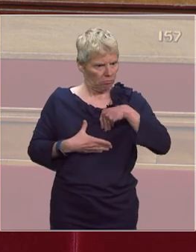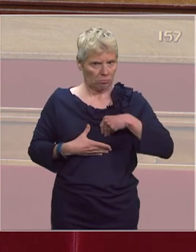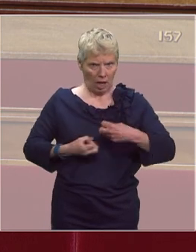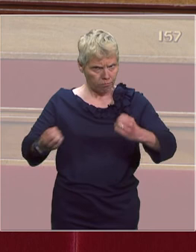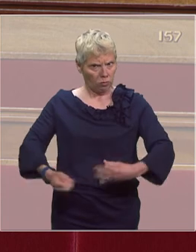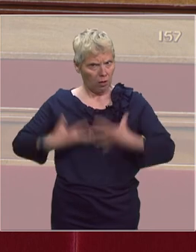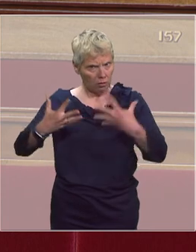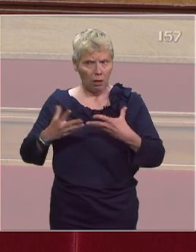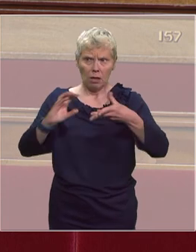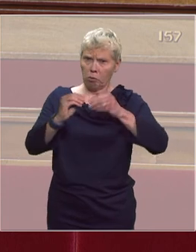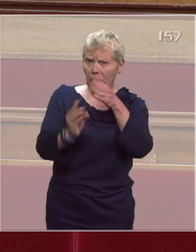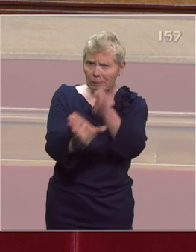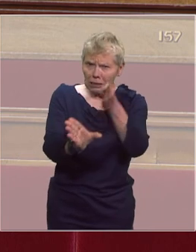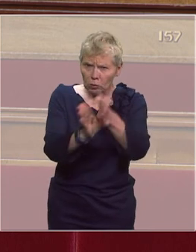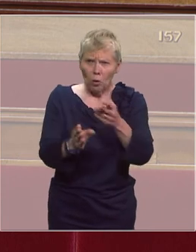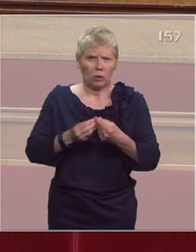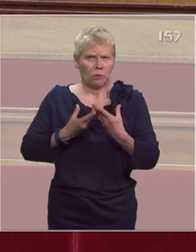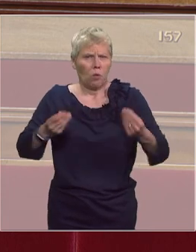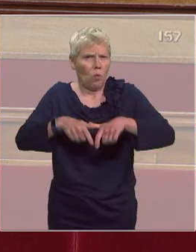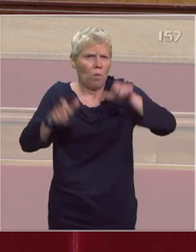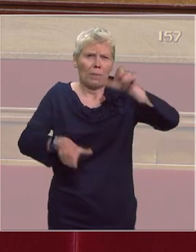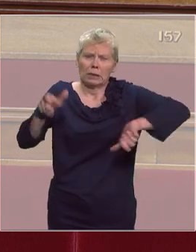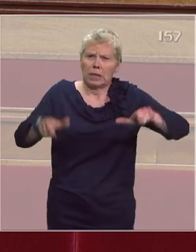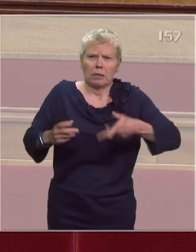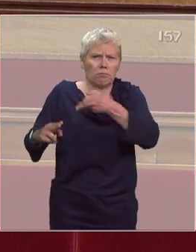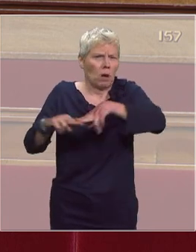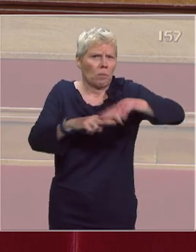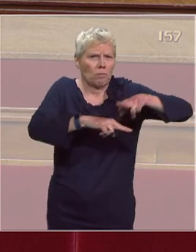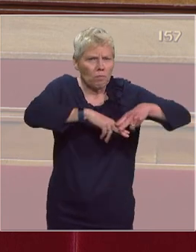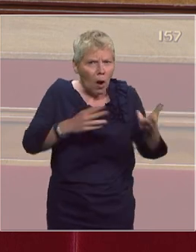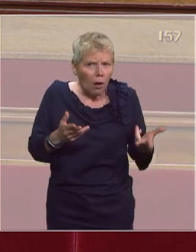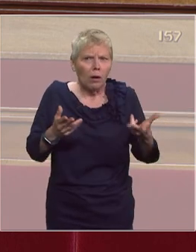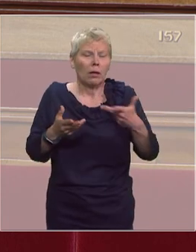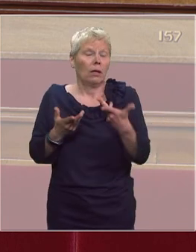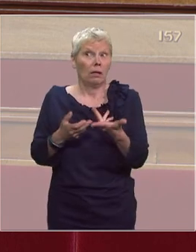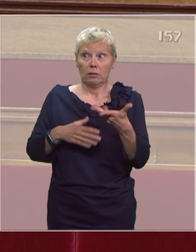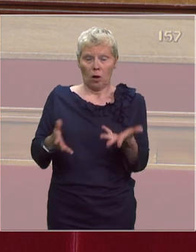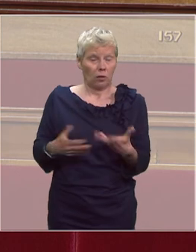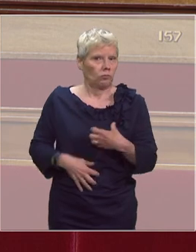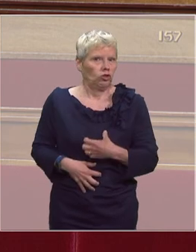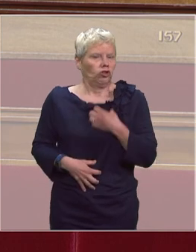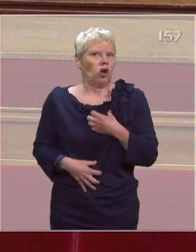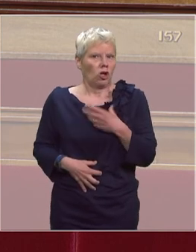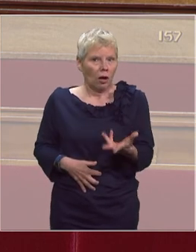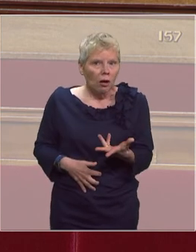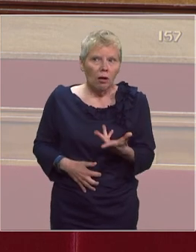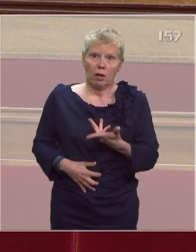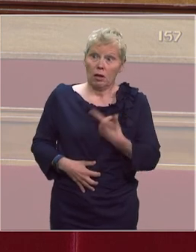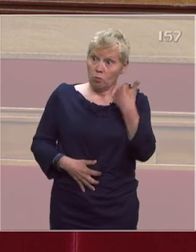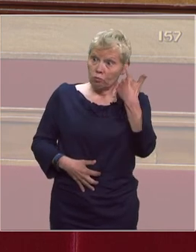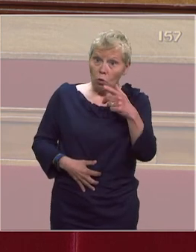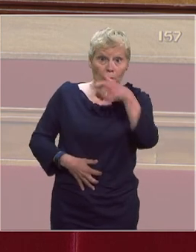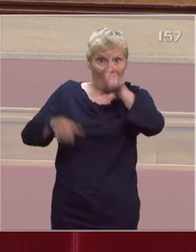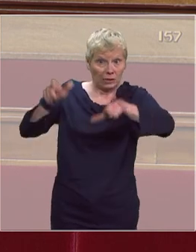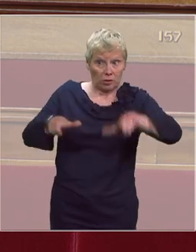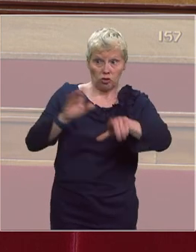psychologiques et les nombres importants de nombre de décès à l'épidémie sont choquants, tant pour le personnel